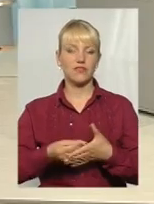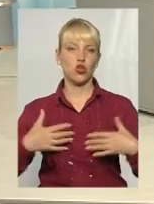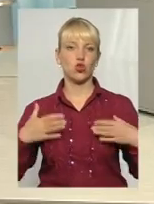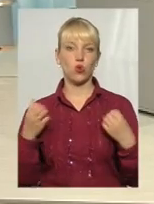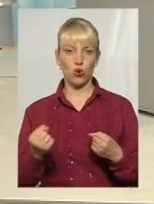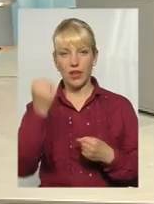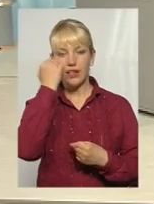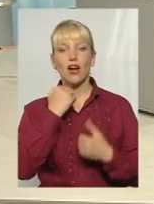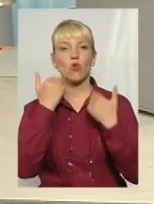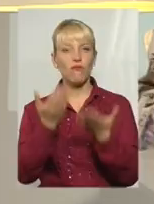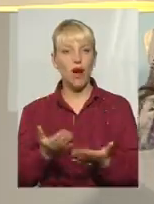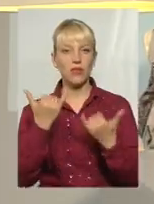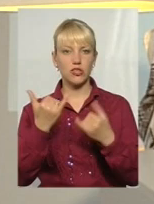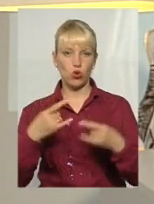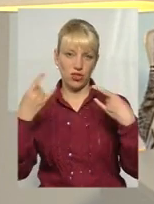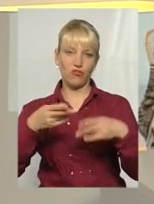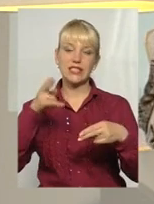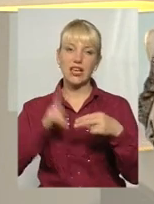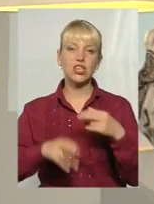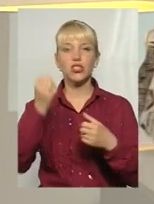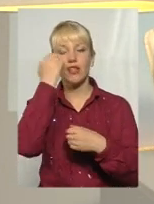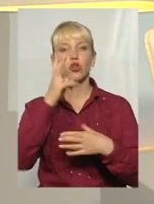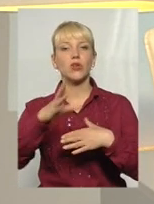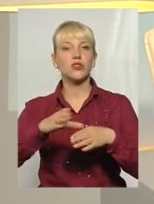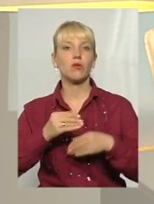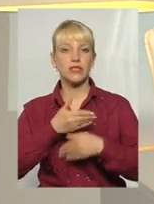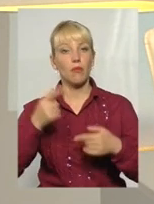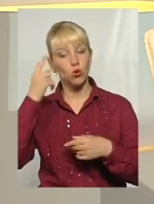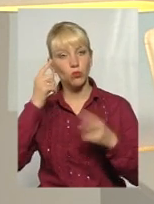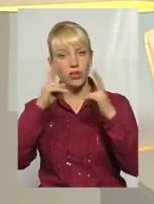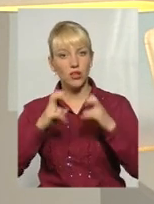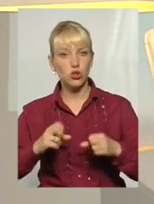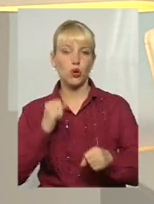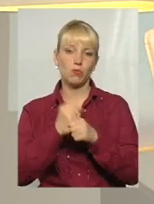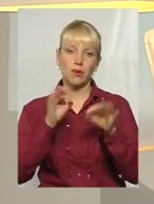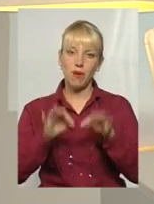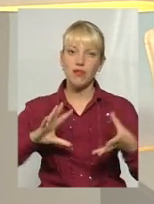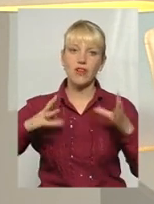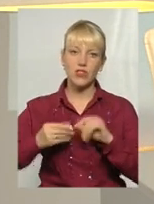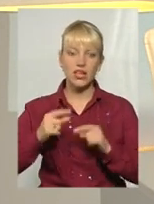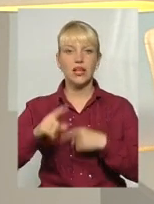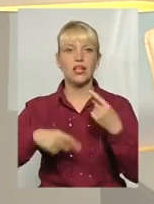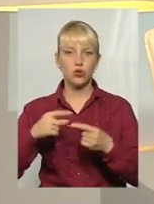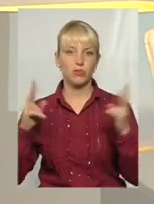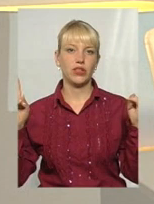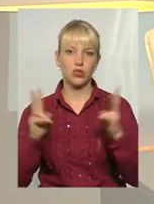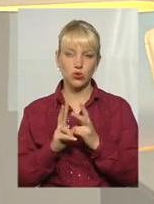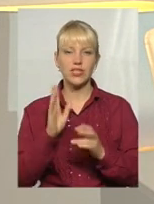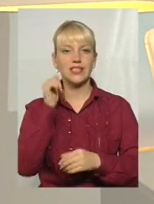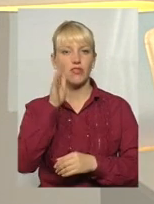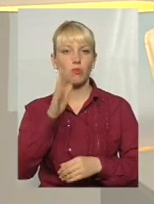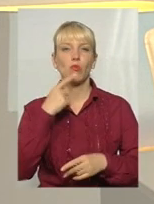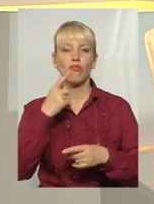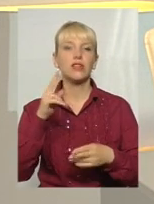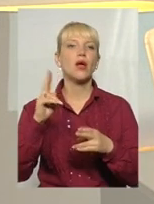'я. Дякую вам, на сьогодні ефір закінчений, дякую всім, хто був з нами, думайте, аналізуйте, робіть правильні висновки, завтра говоритимемо про безвіз,